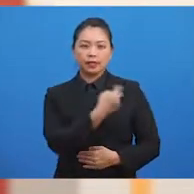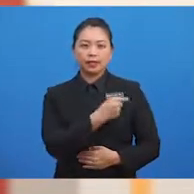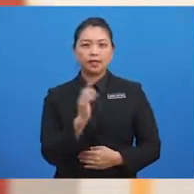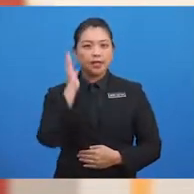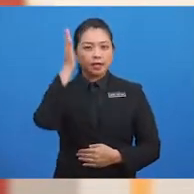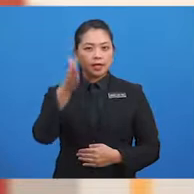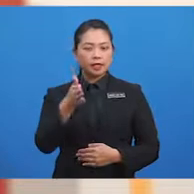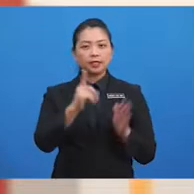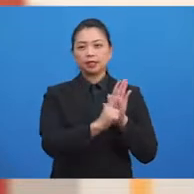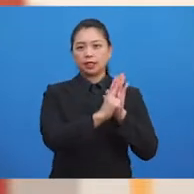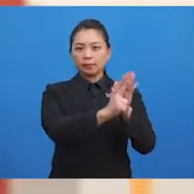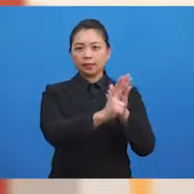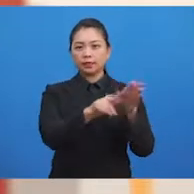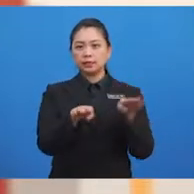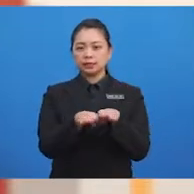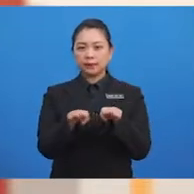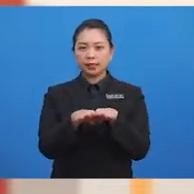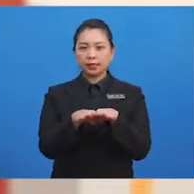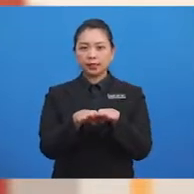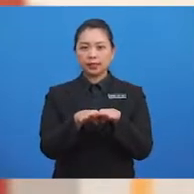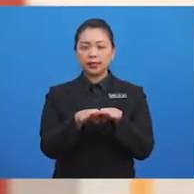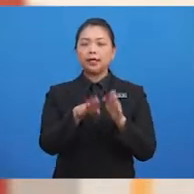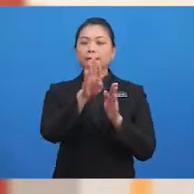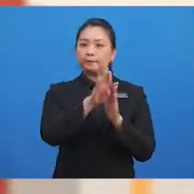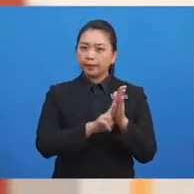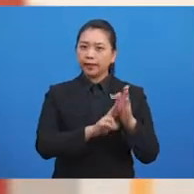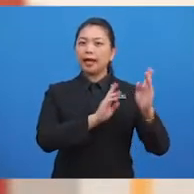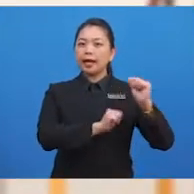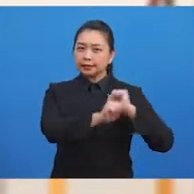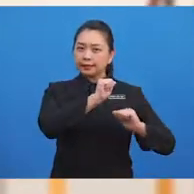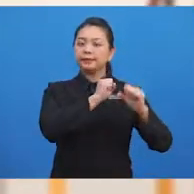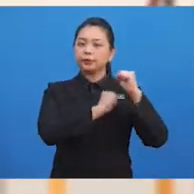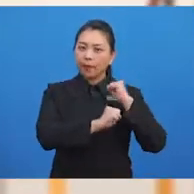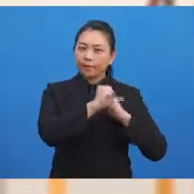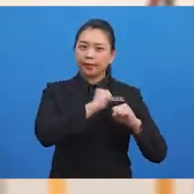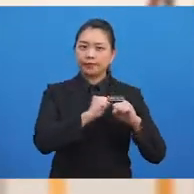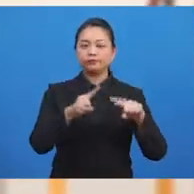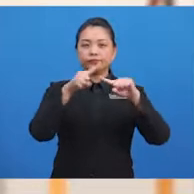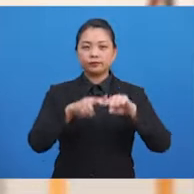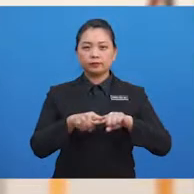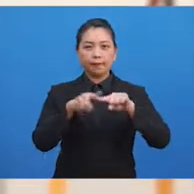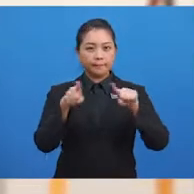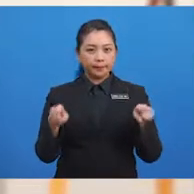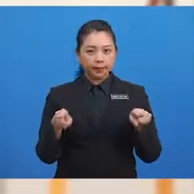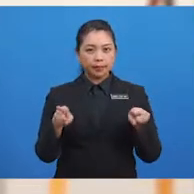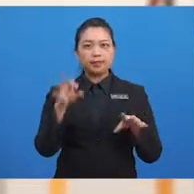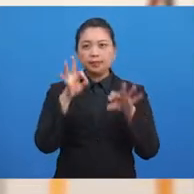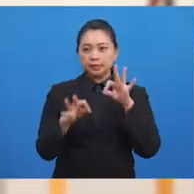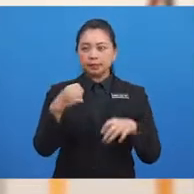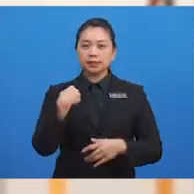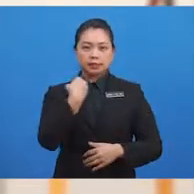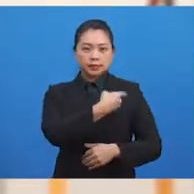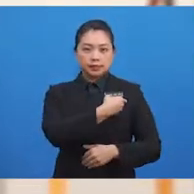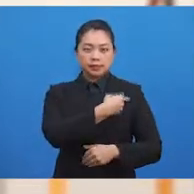dilabel sebagai beradab sopan. Tetapi, jika kita